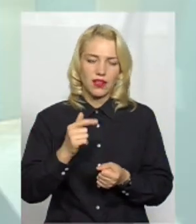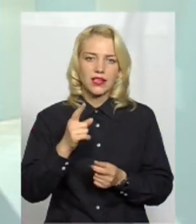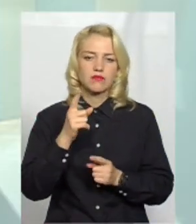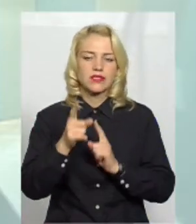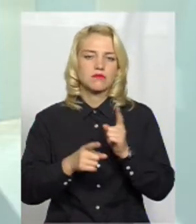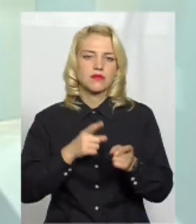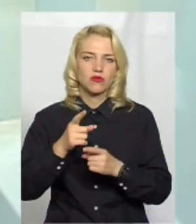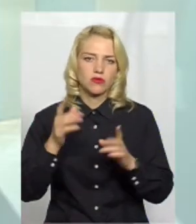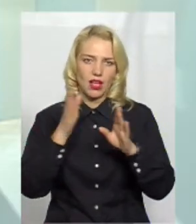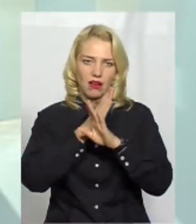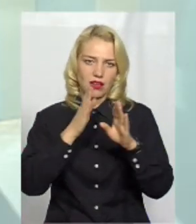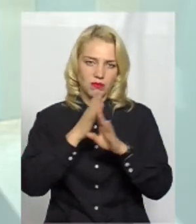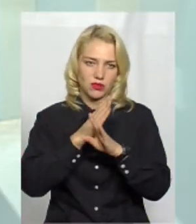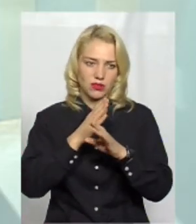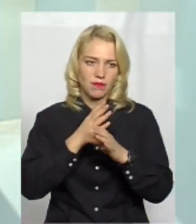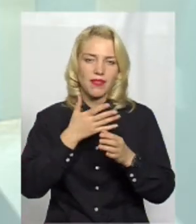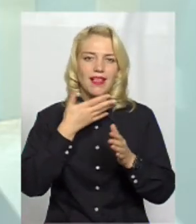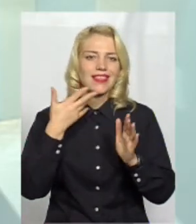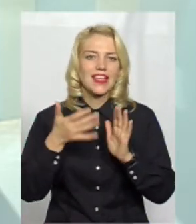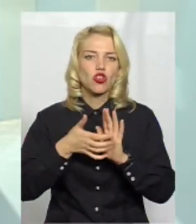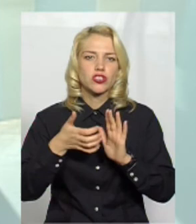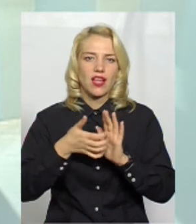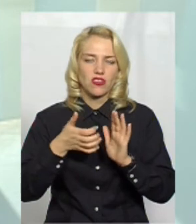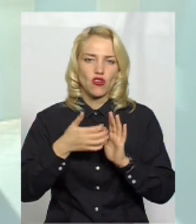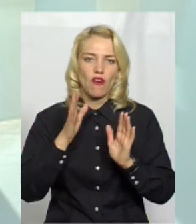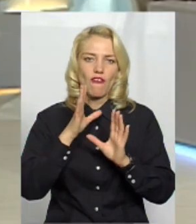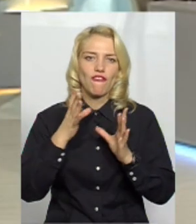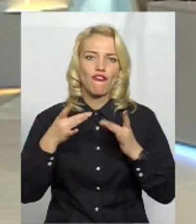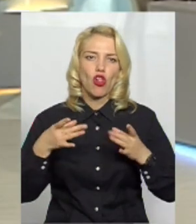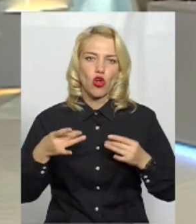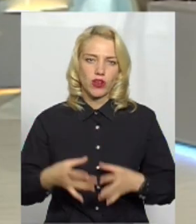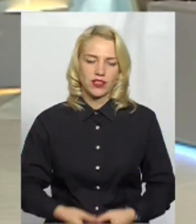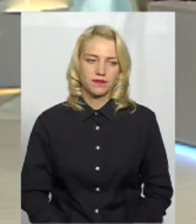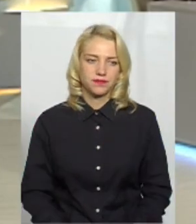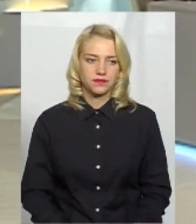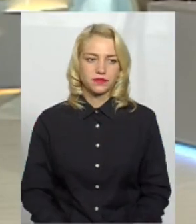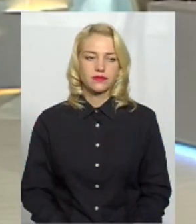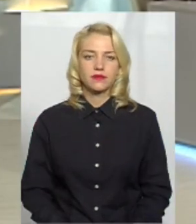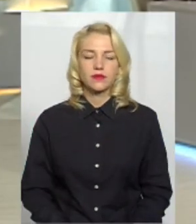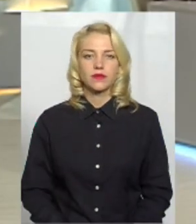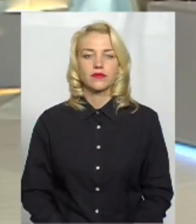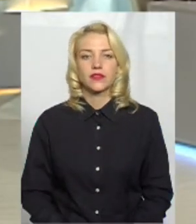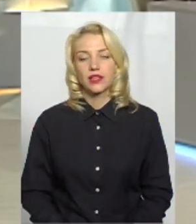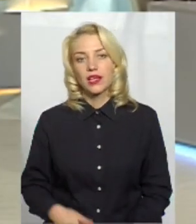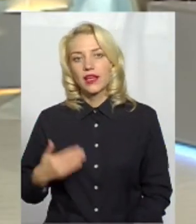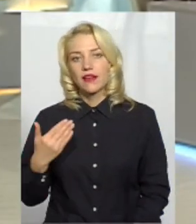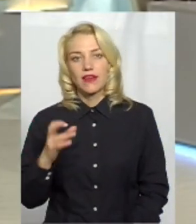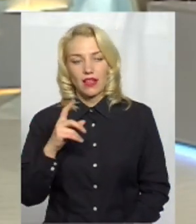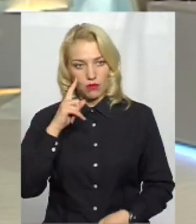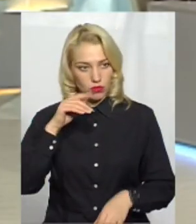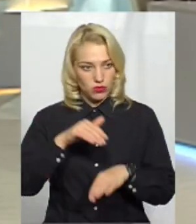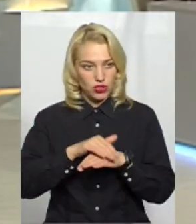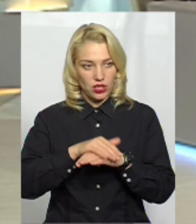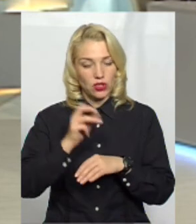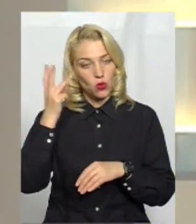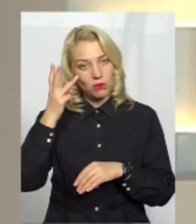клімату і з тим, що недостатньо вологи. І буквально хвилинка до завершення. От ви як помічаєте,